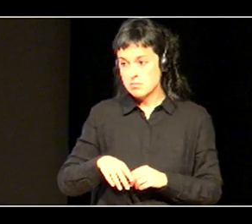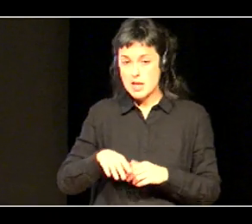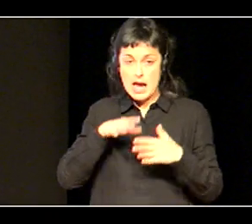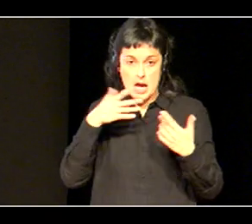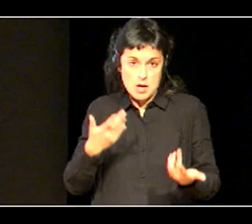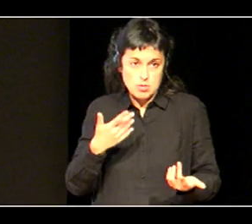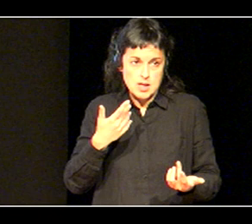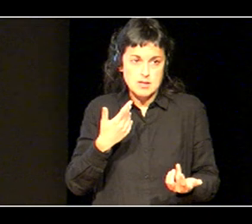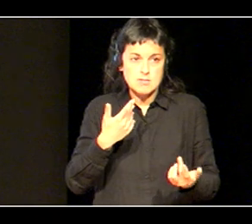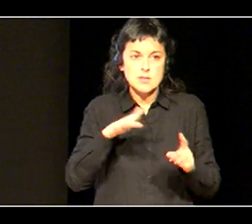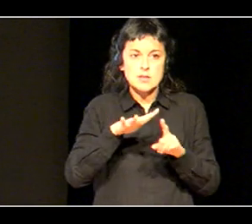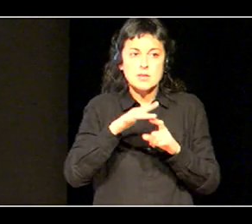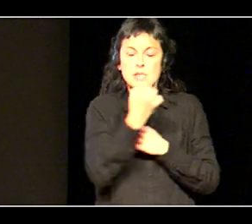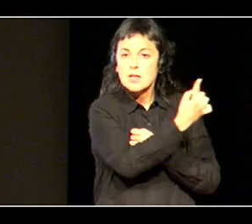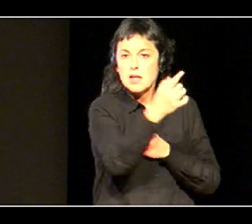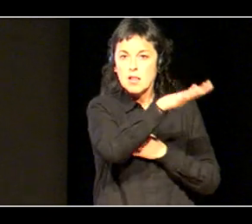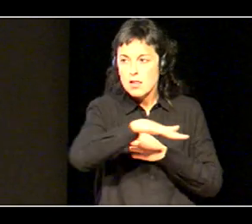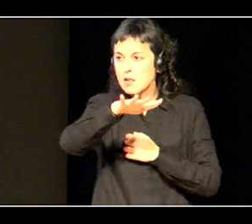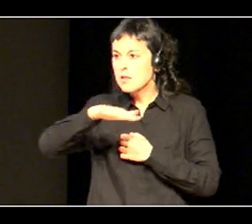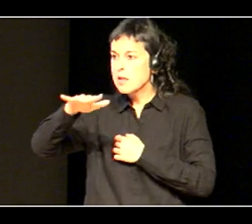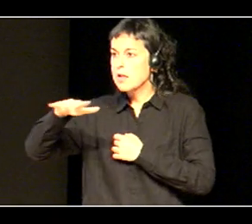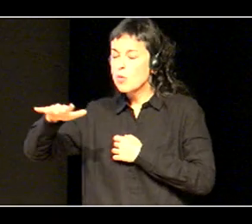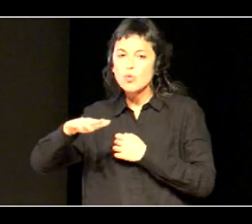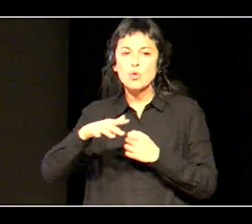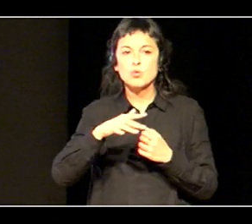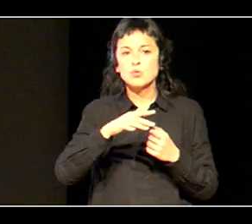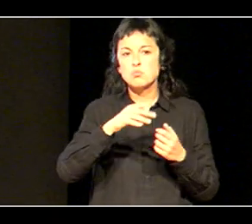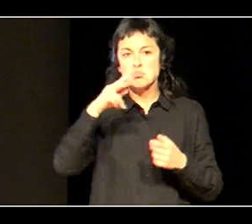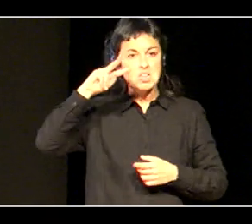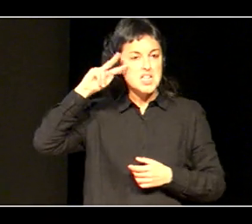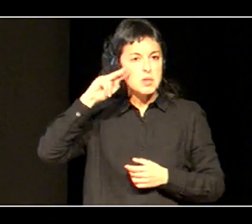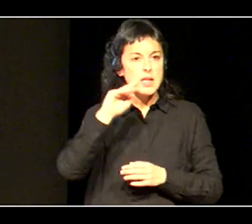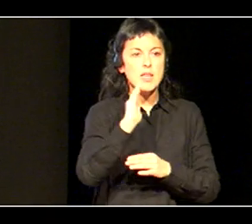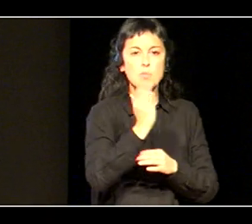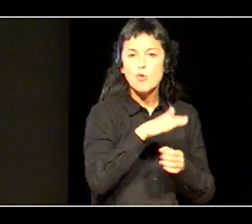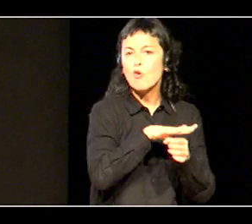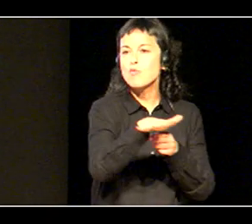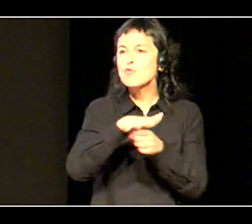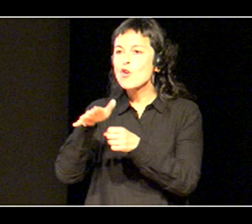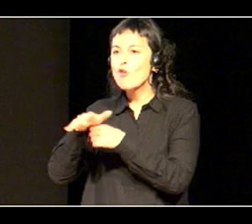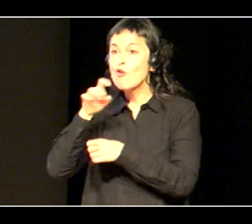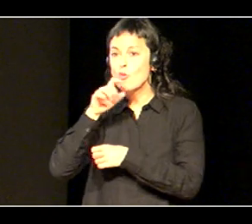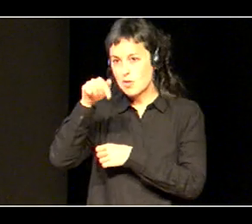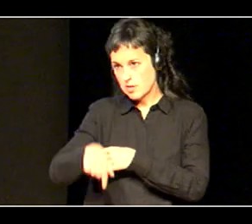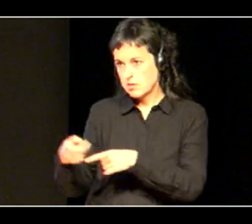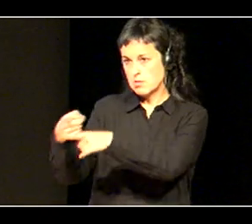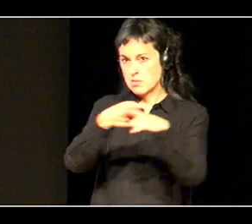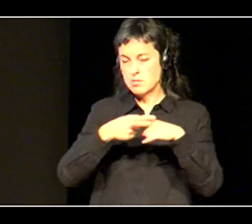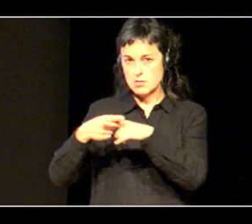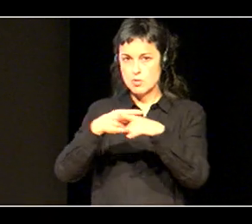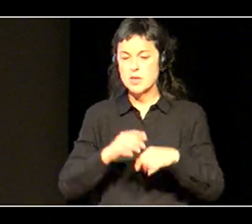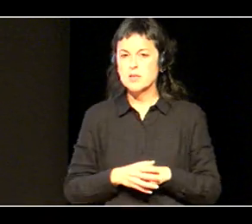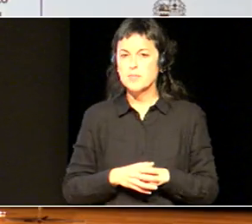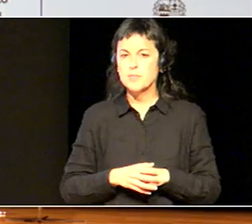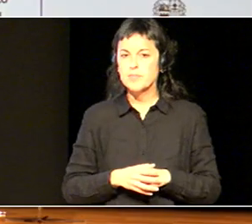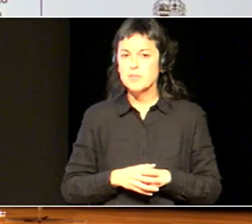tonkian tokiko ingurunetan, impactua izaten ari diren esperientzea onak partekatzeko. Ez dut amaitu